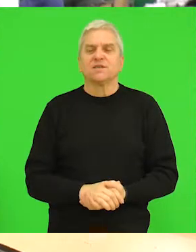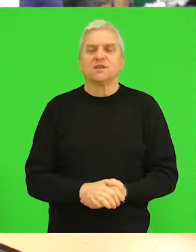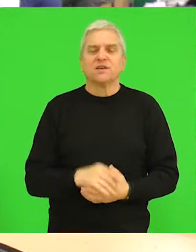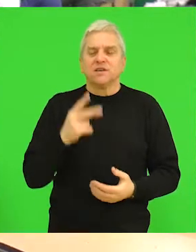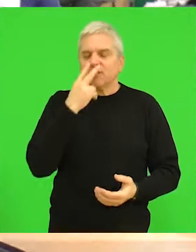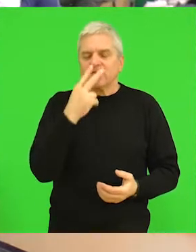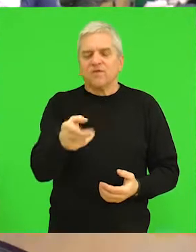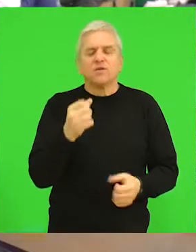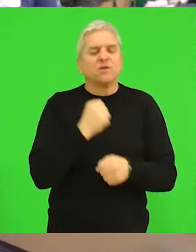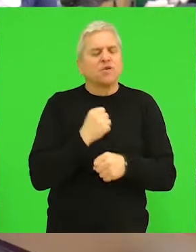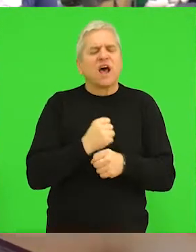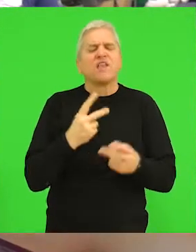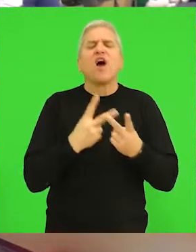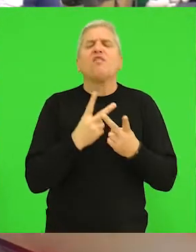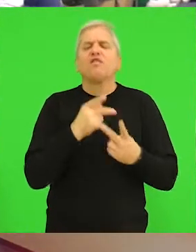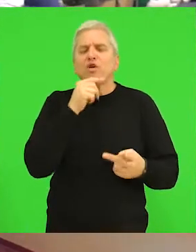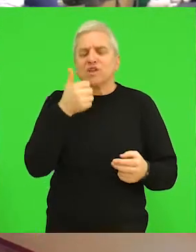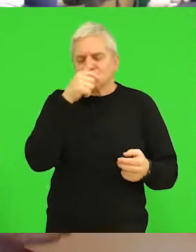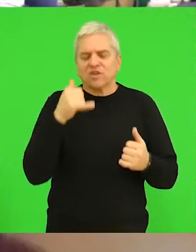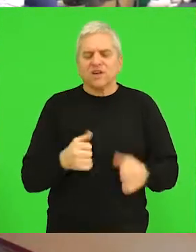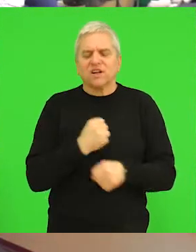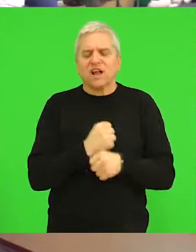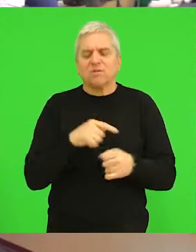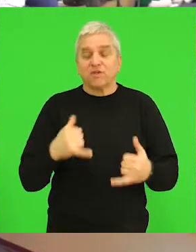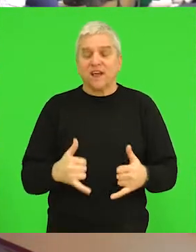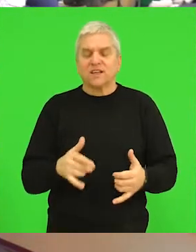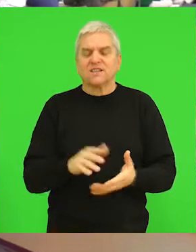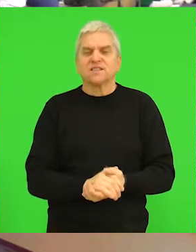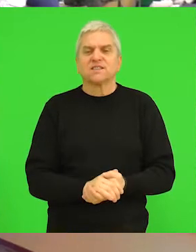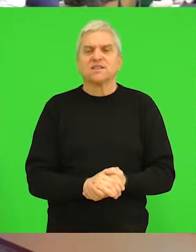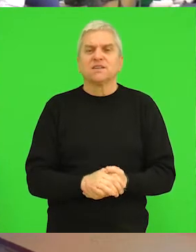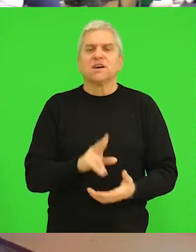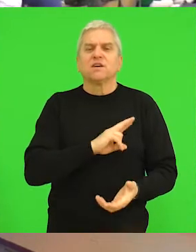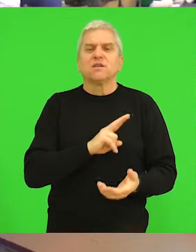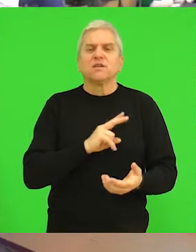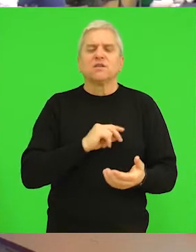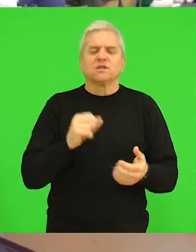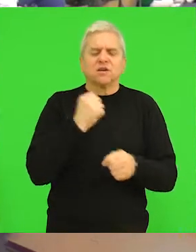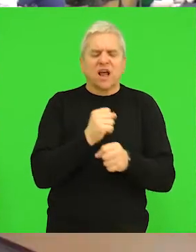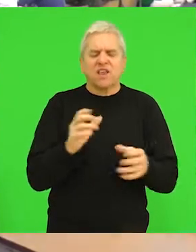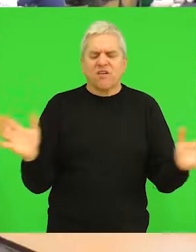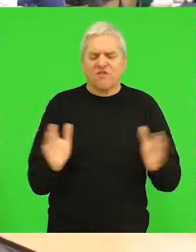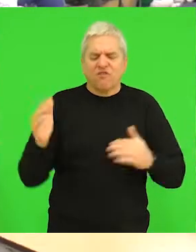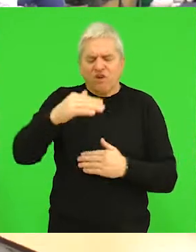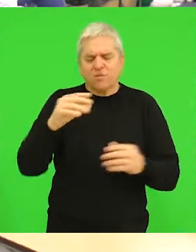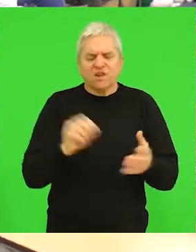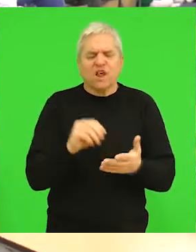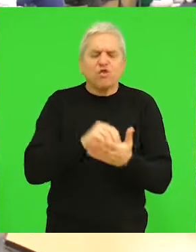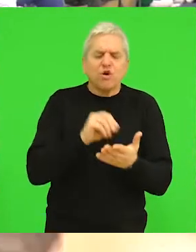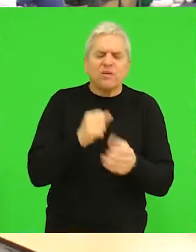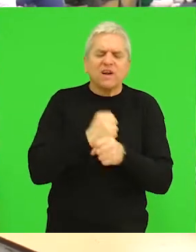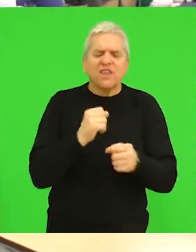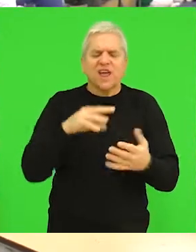Posvetit ćemo se radu u Vordu, što radimo danas. Znači, malo formatiranje dokumenta, čuvanje,